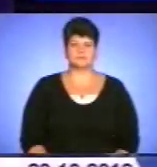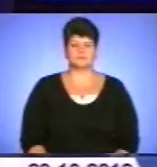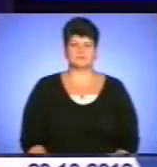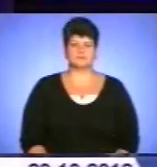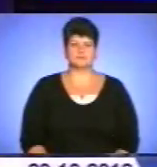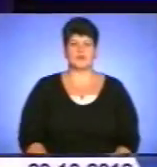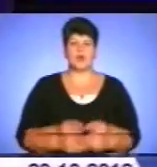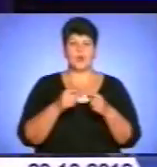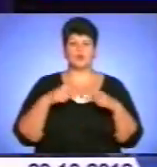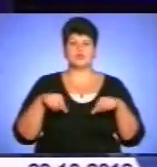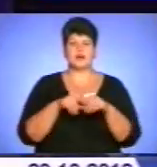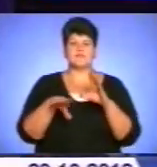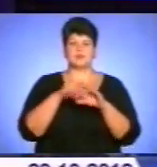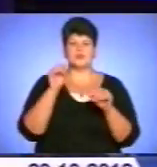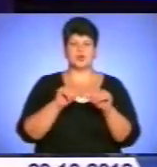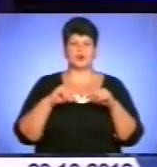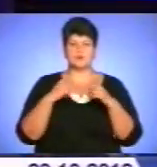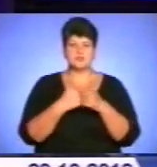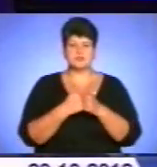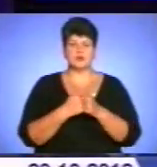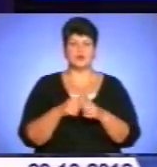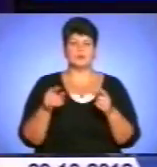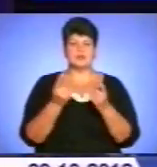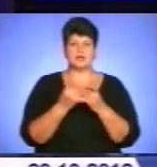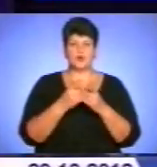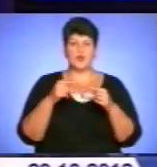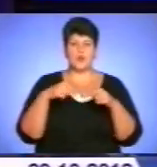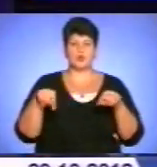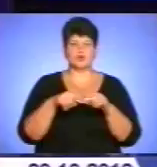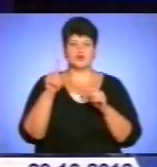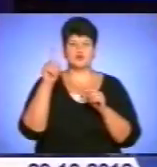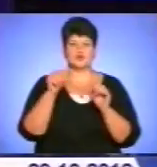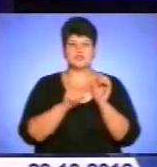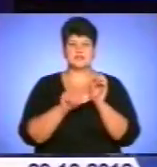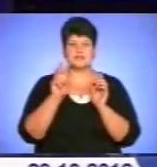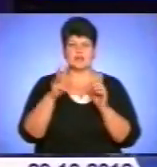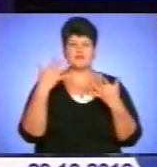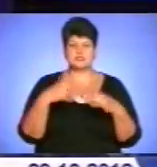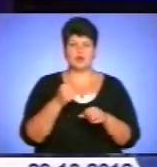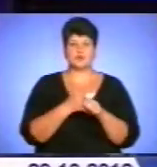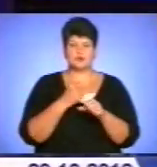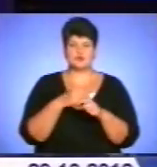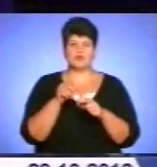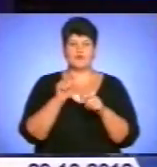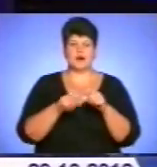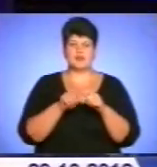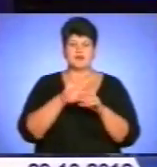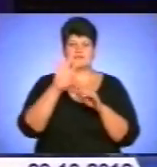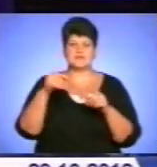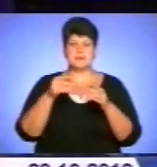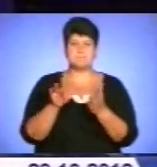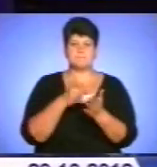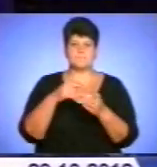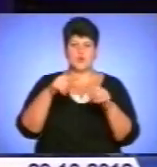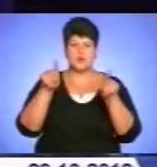Окружна виборча комісія одномандатного округу 163 вже опрацювала всі бюлетені 86 дільниць міста